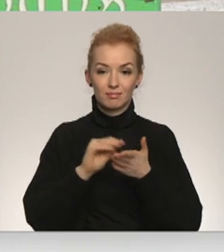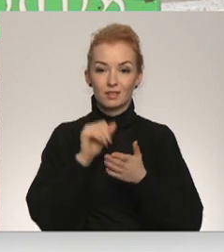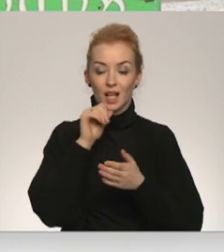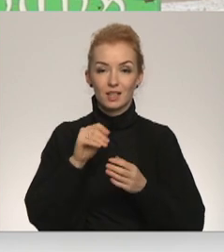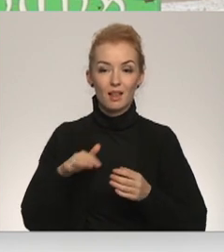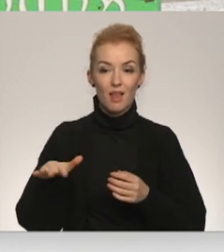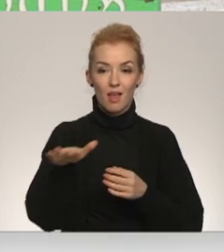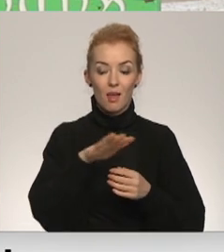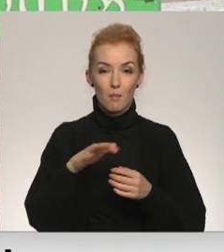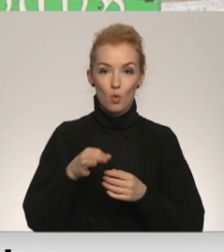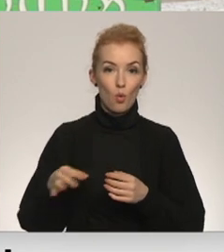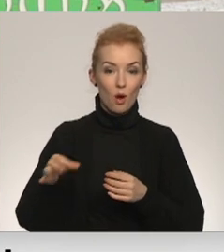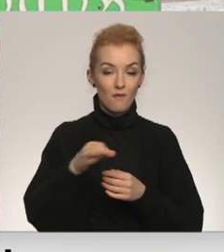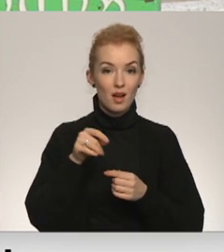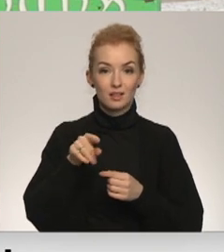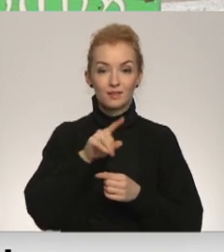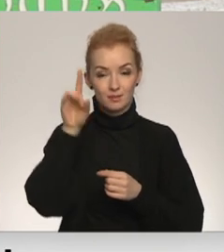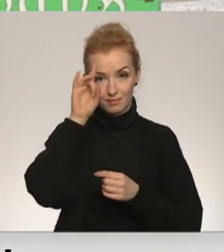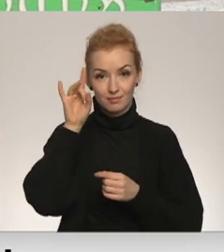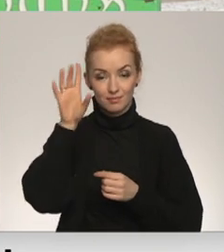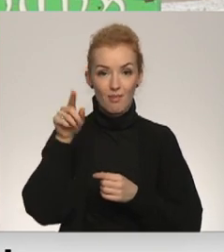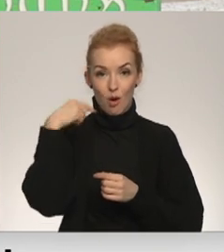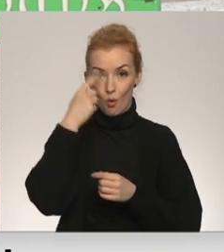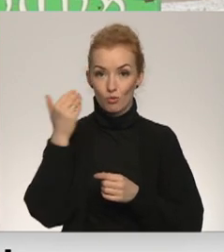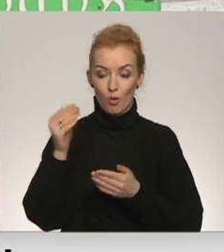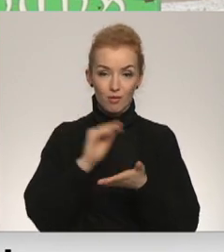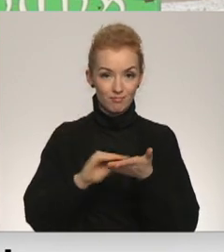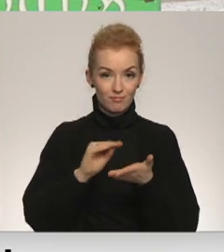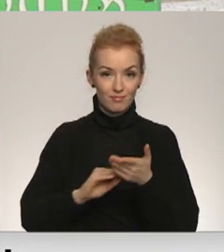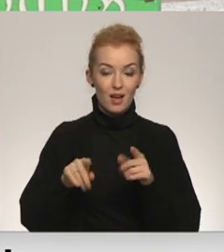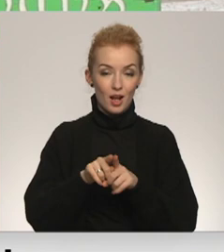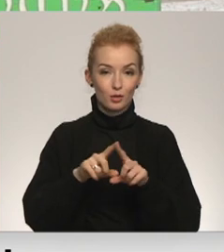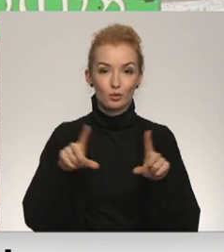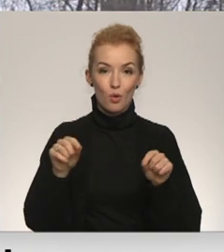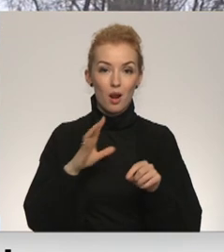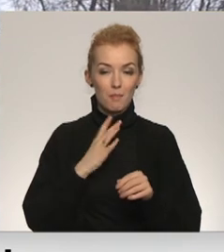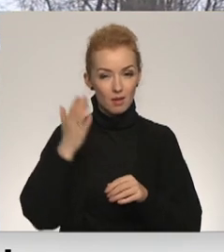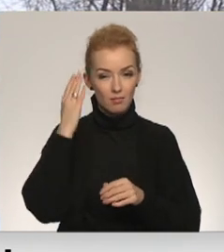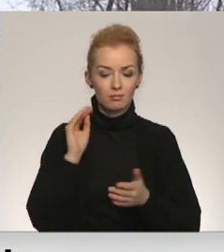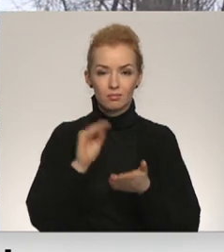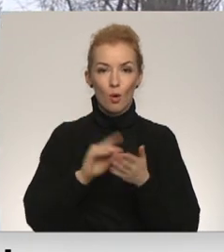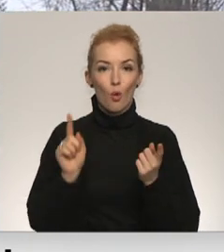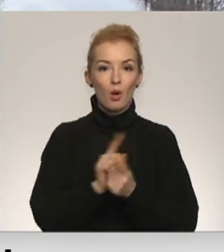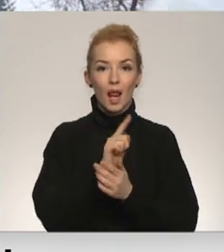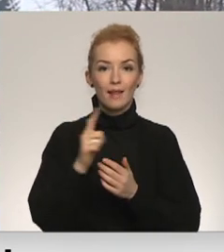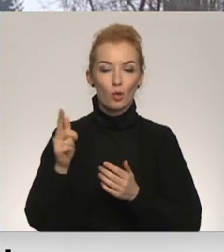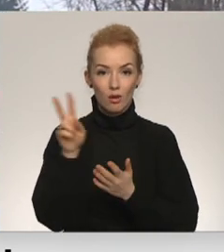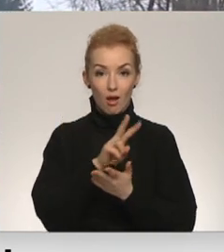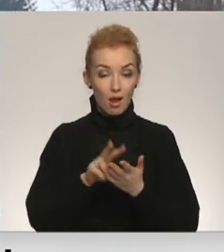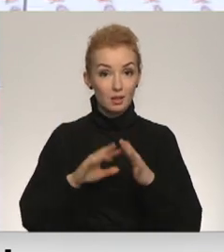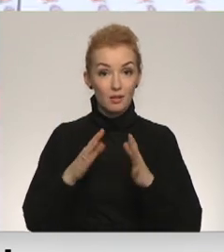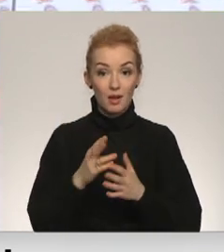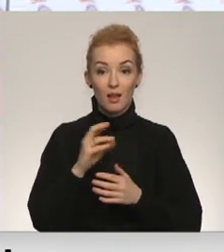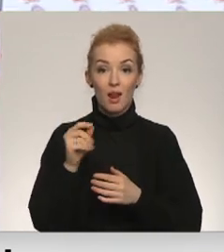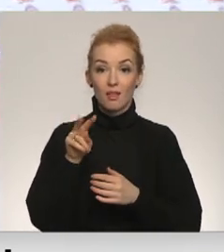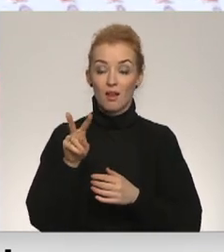Andrija Upīža Zaļās zeme ir viens no populārākajiem viņa darbiem. Arī saulēk skolās tika iekļauts obligātās literatūras sarakstā. Savukārt, kā